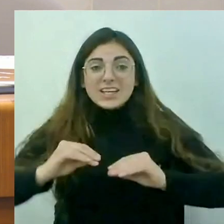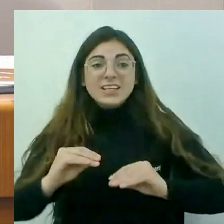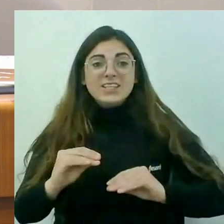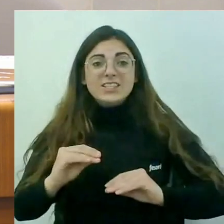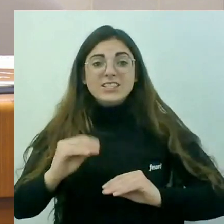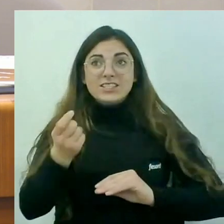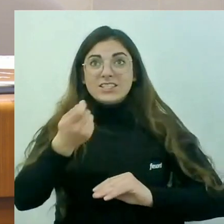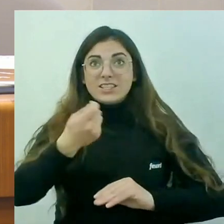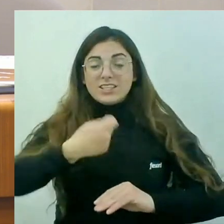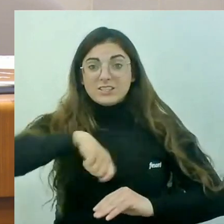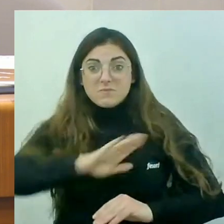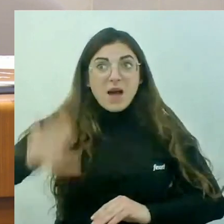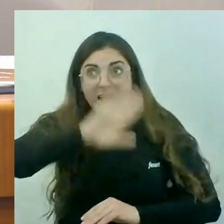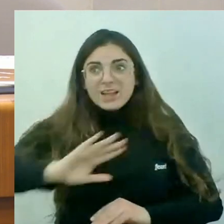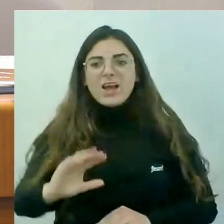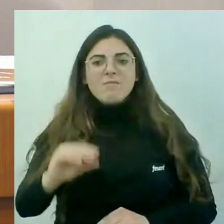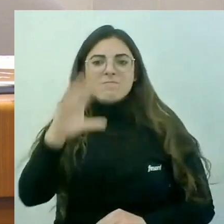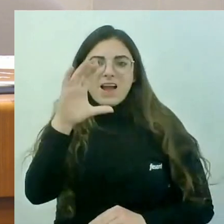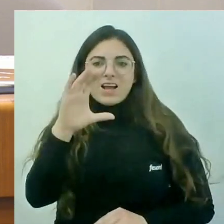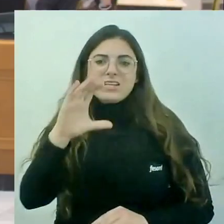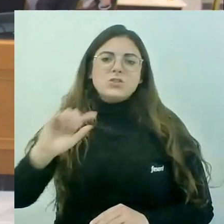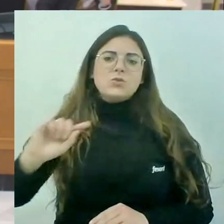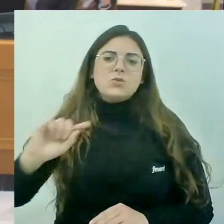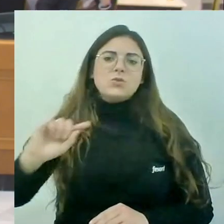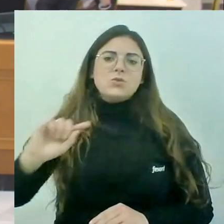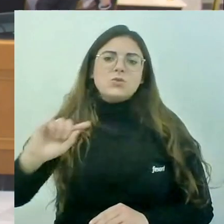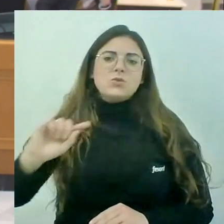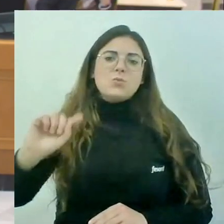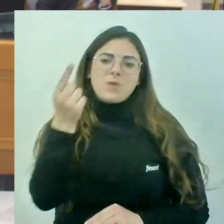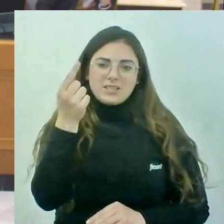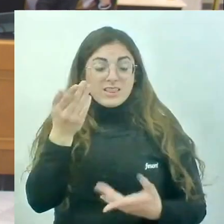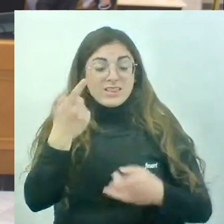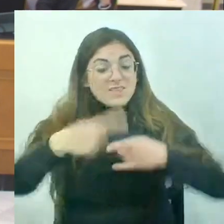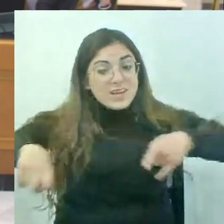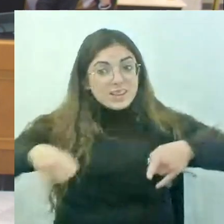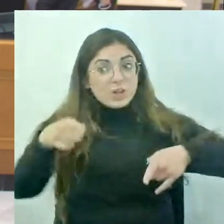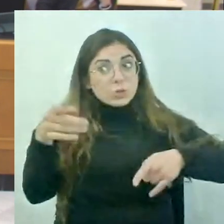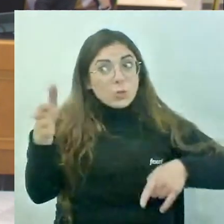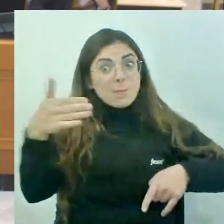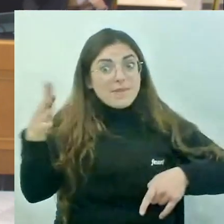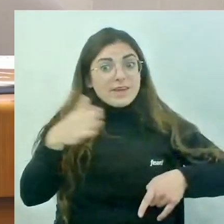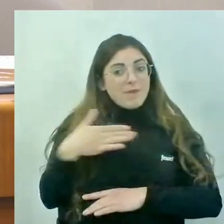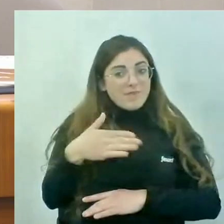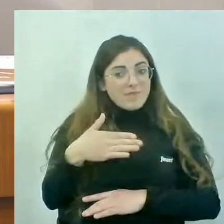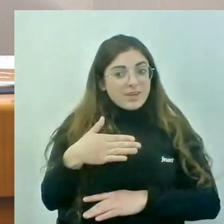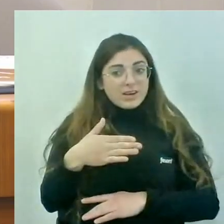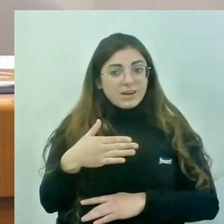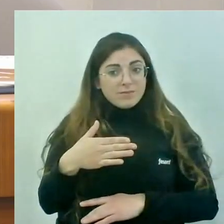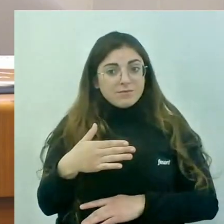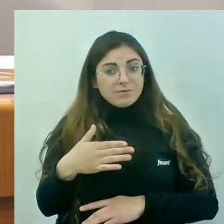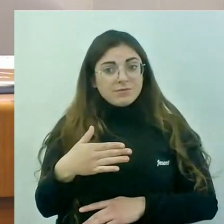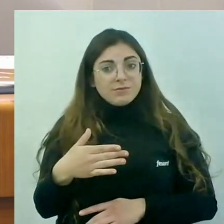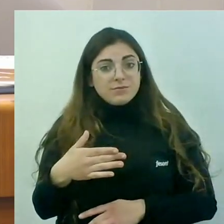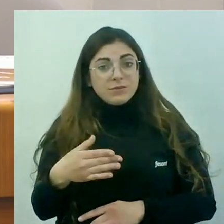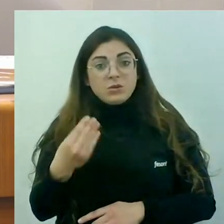banderes, senyors del Partit Popular, i les nostres banderes. I després podria parlar-li jo vostè del senyor Blasco i del que va fer en la Sanitat Pública